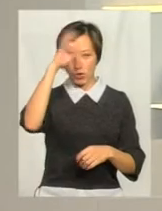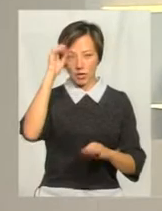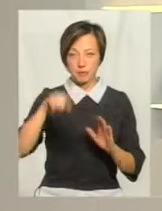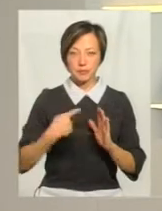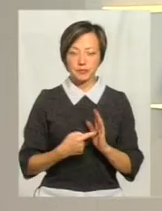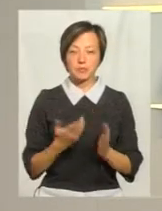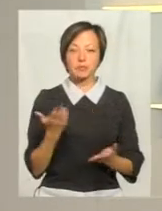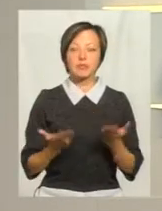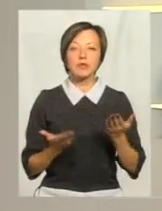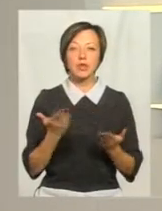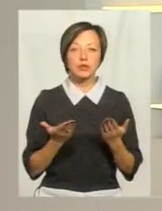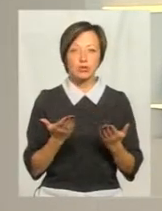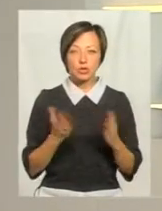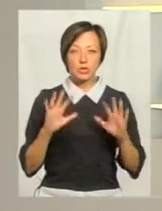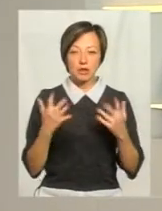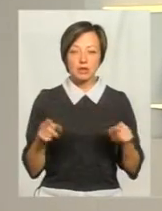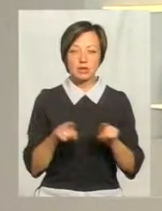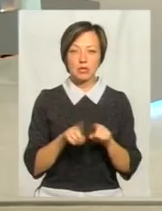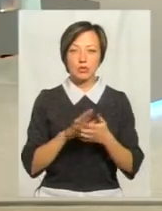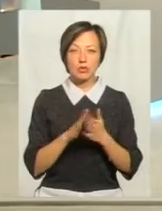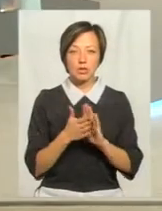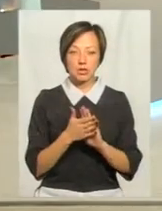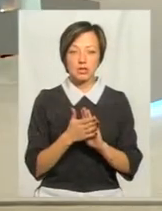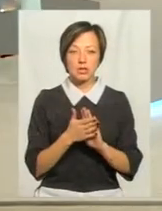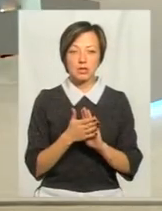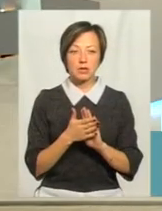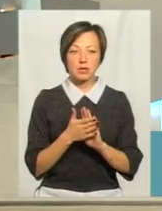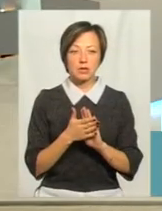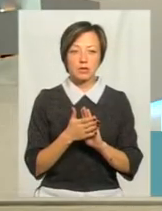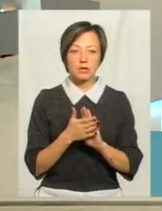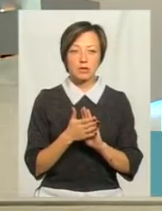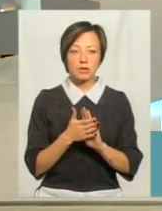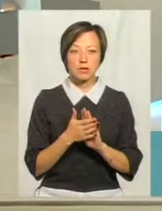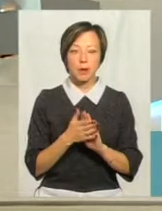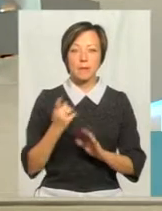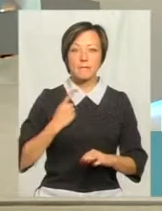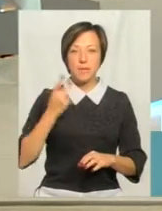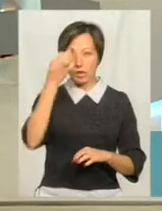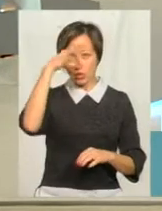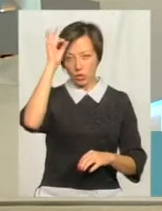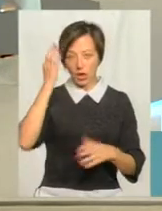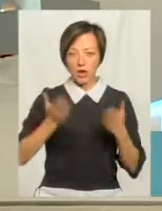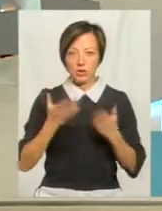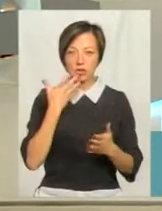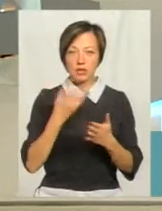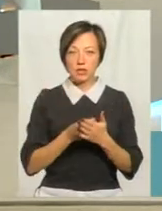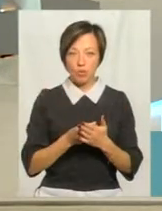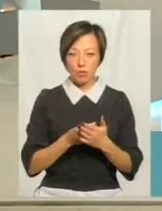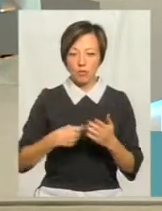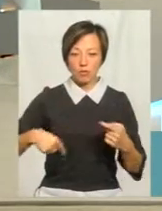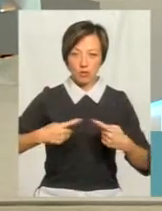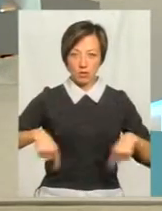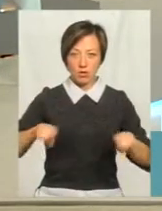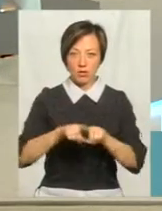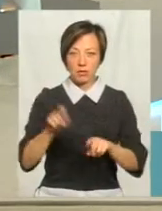якщо сталася така ситуація, то патрульний, якщо він на своєму квадраті, повинен з